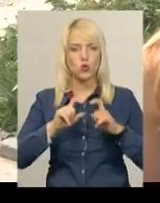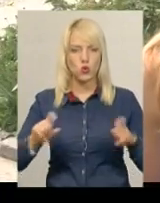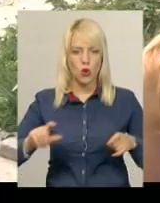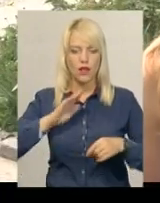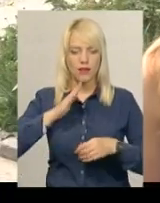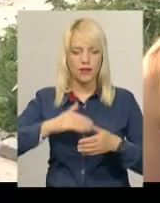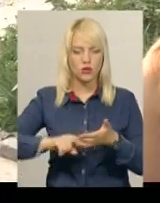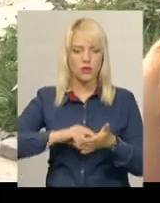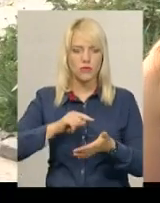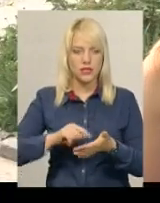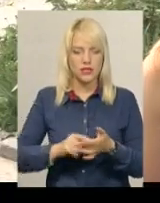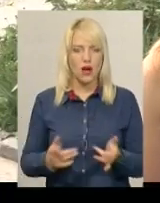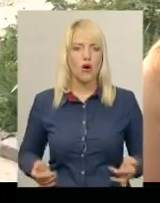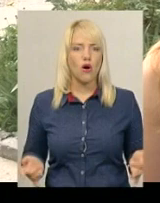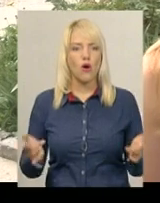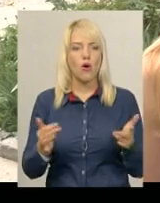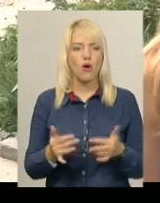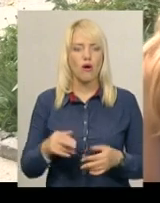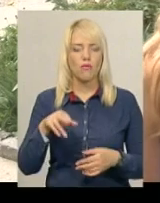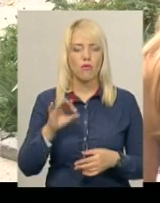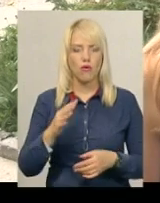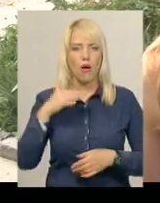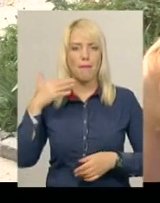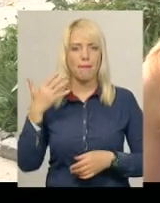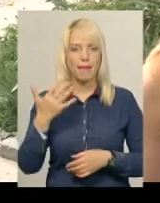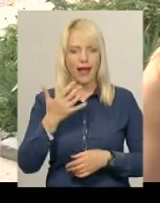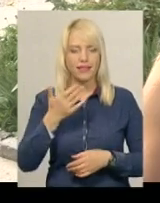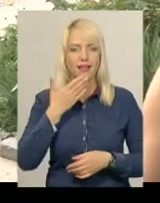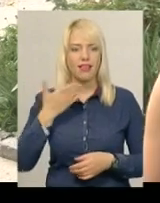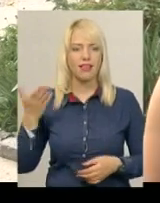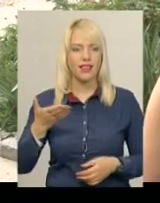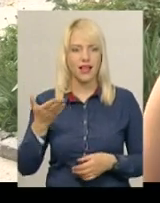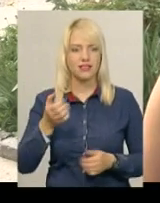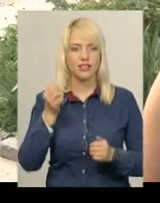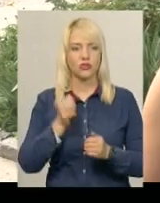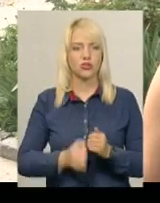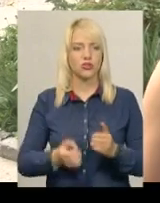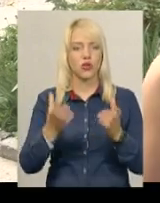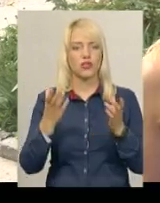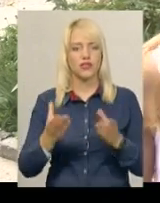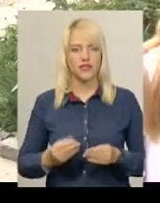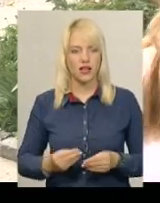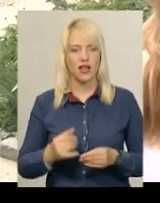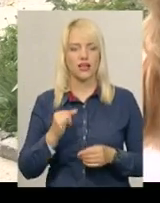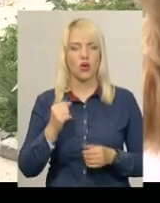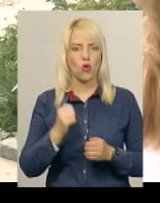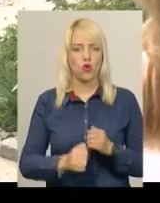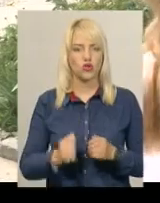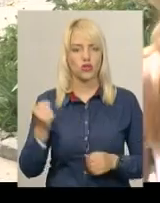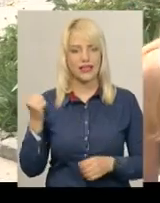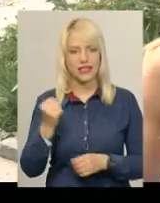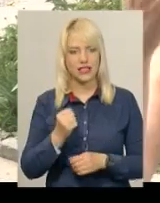Ми охоплюємо по 5 лекцій кожного дня, а то й кожного тижня,